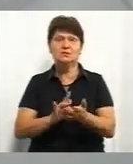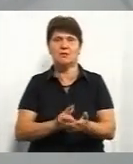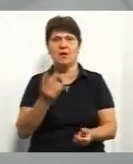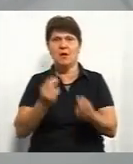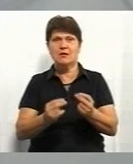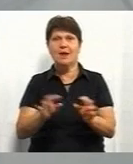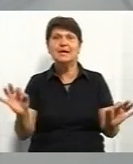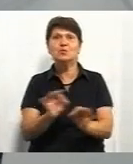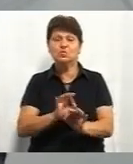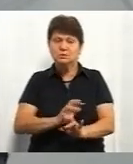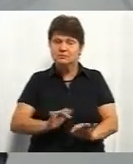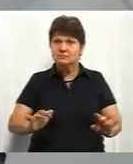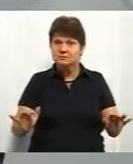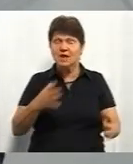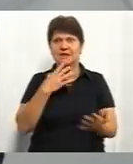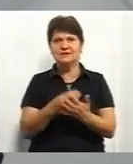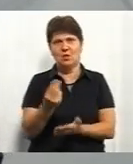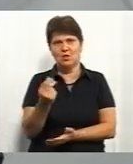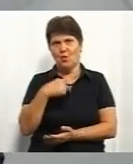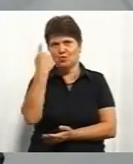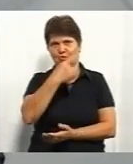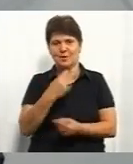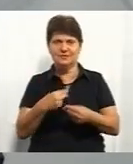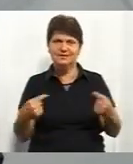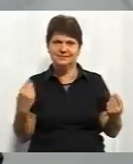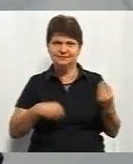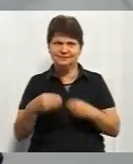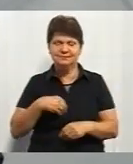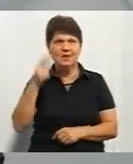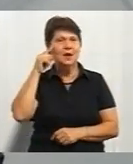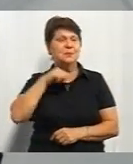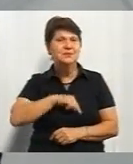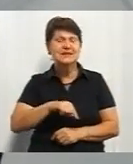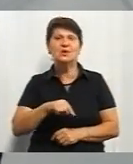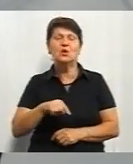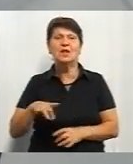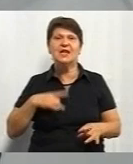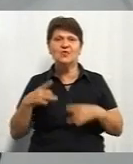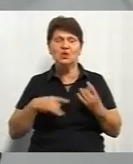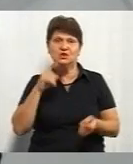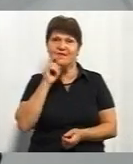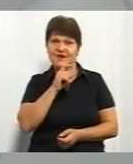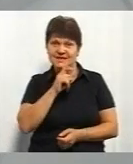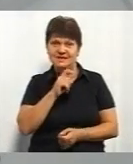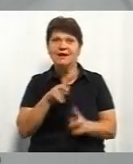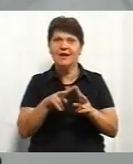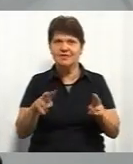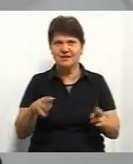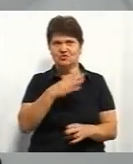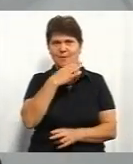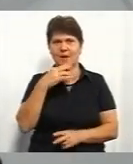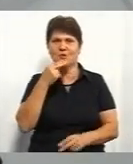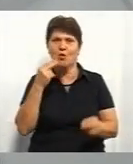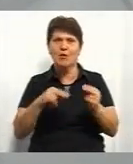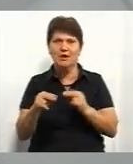музичних інструментах, мати власні гроші та особисті речі. У Вінницькій психоневрологічній лікарні умови теж набагато